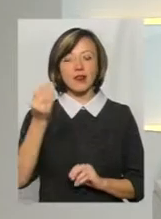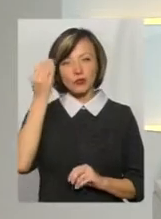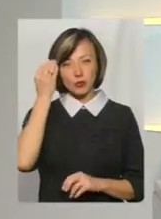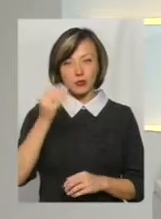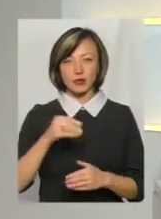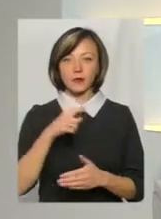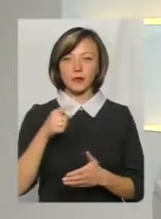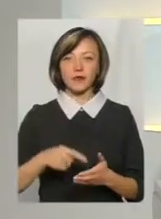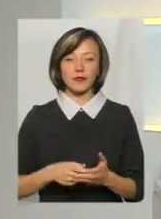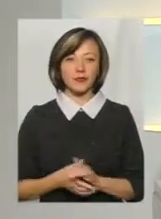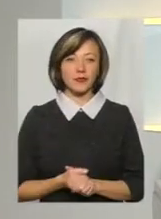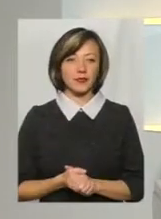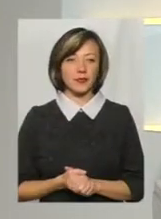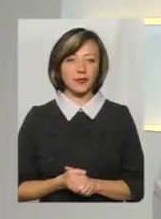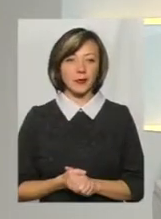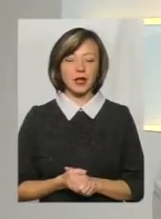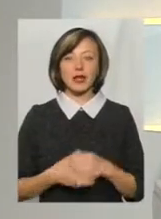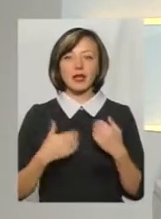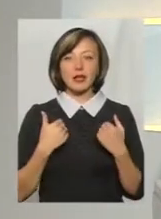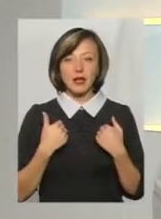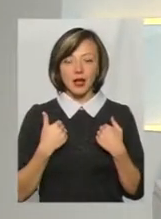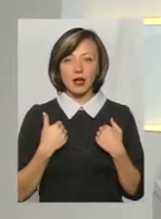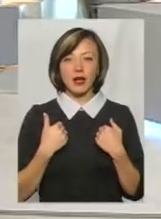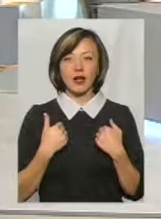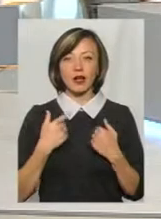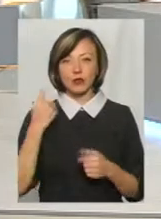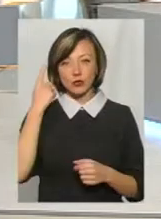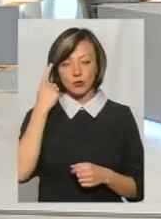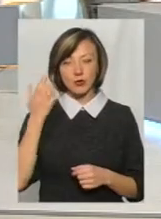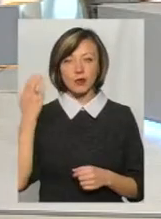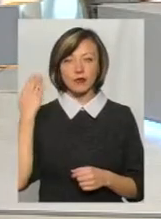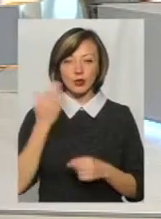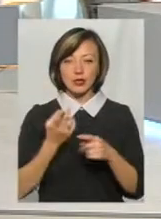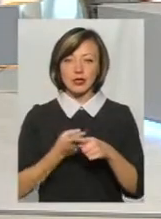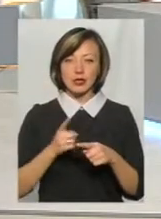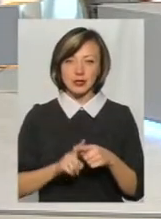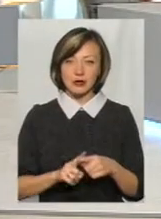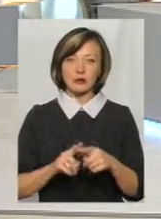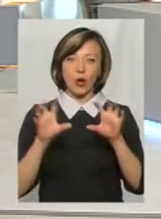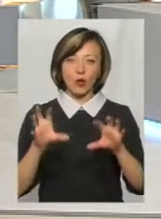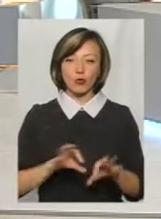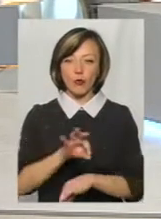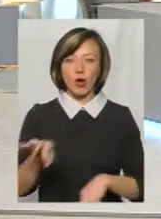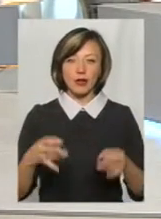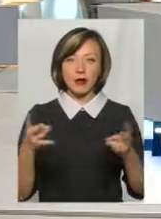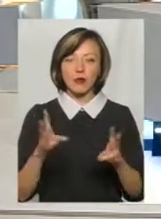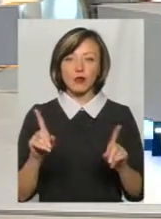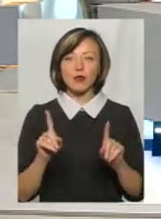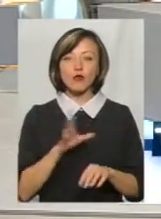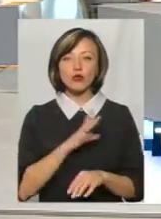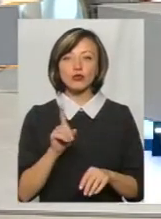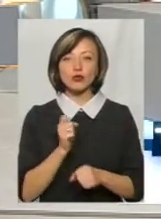Ну, я думаю, що давно пора було б щось з цими законопроектами робити, вже неодноразово президент виступав в парламенті